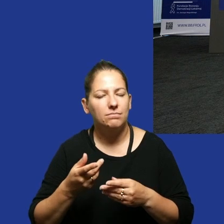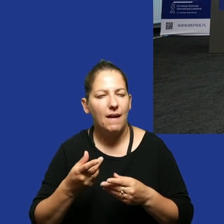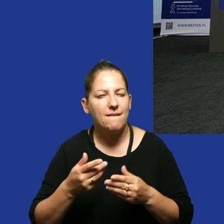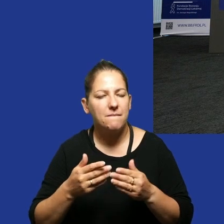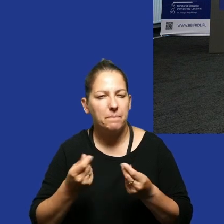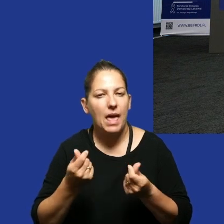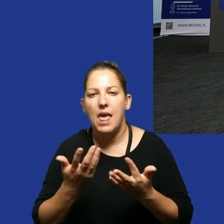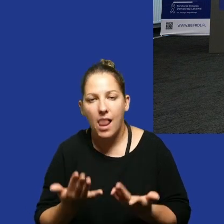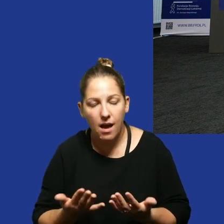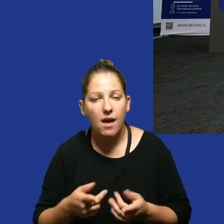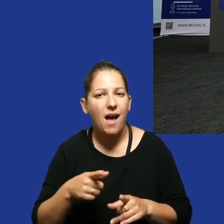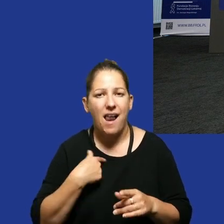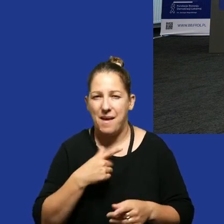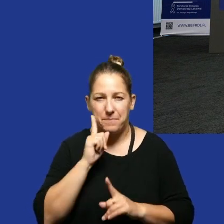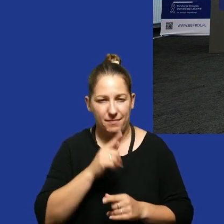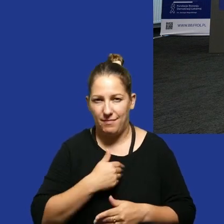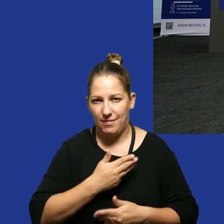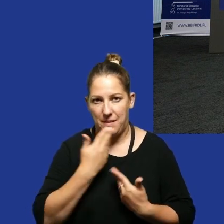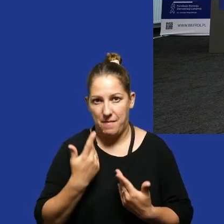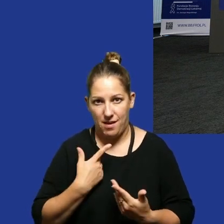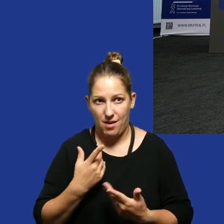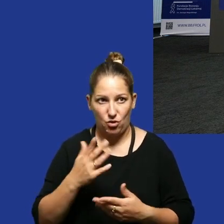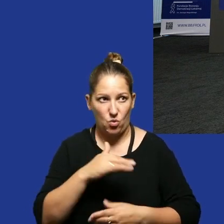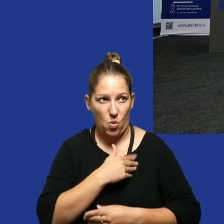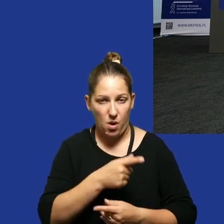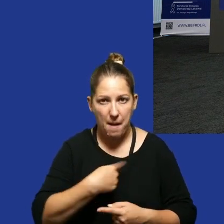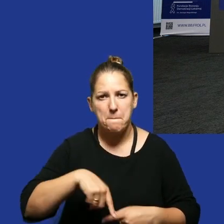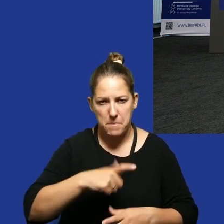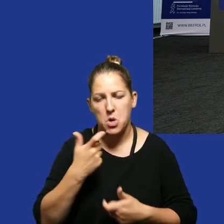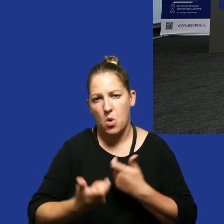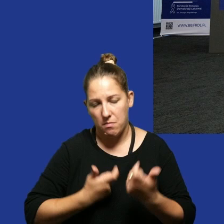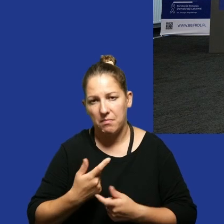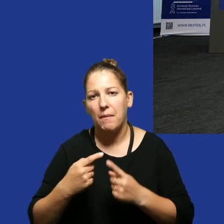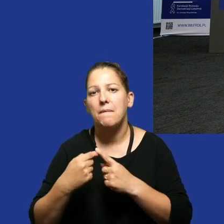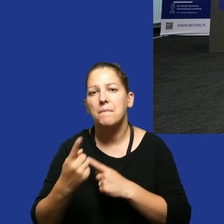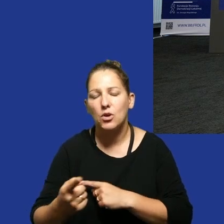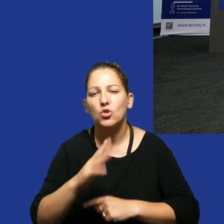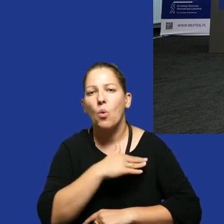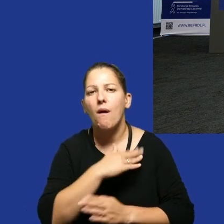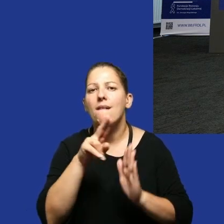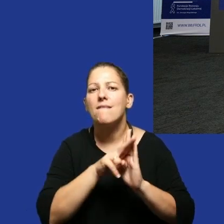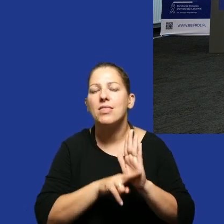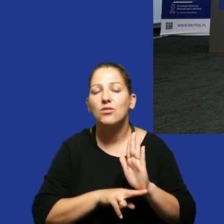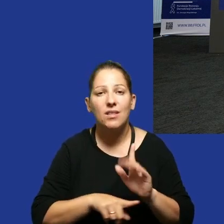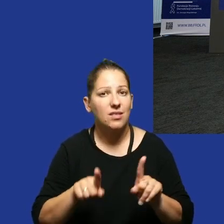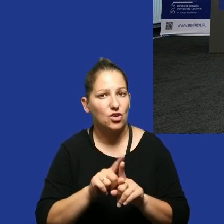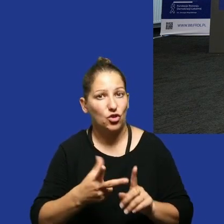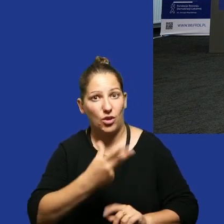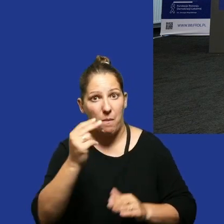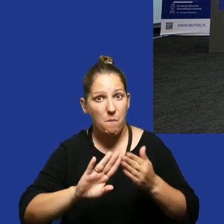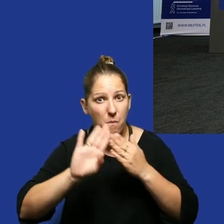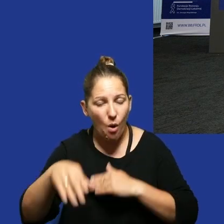pomimo tego, że nie do końca jesteśmy zobowiązani, żeby to zrobić wobec szkoły, to to zrobiliśmy. Przesłaliśmy szkole te wytyczne i trzy dni później,